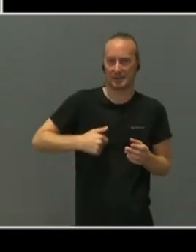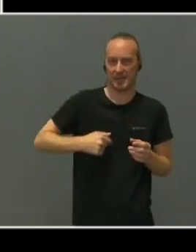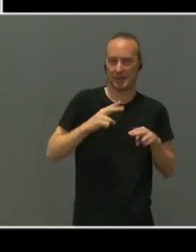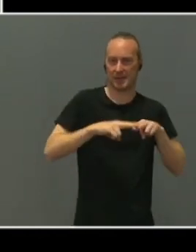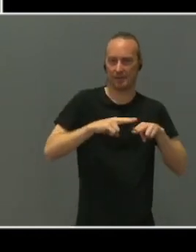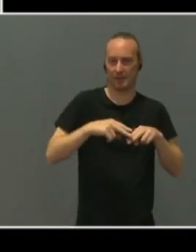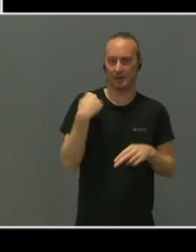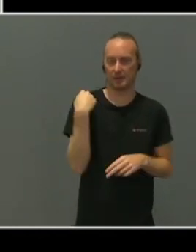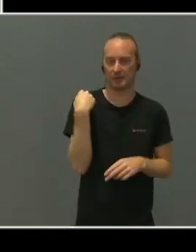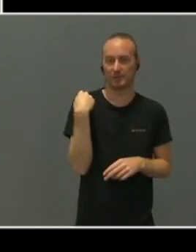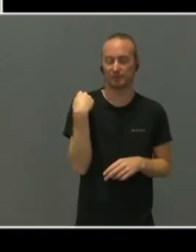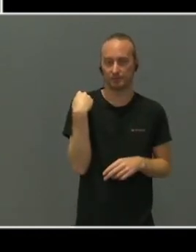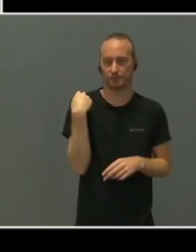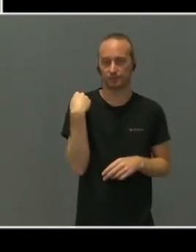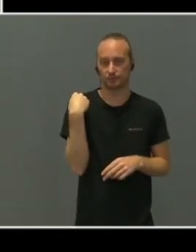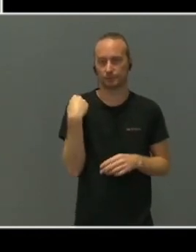på.